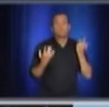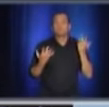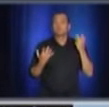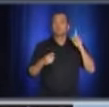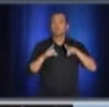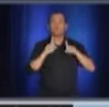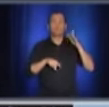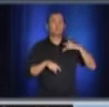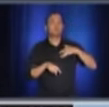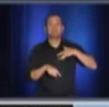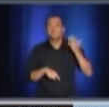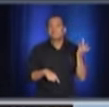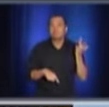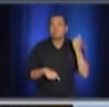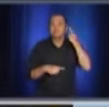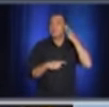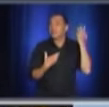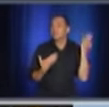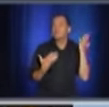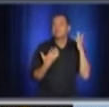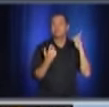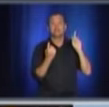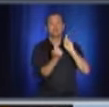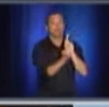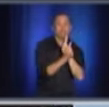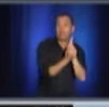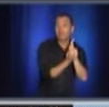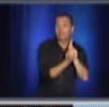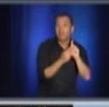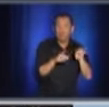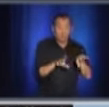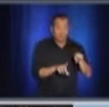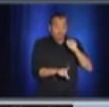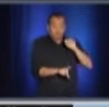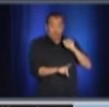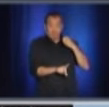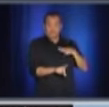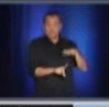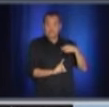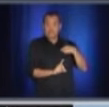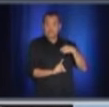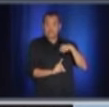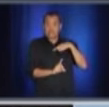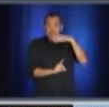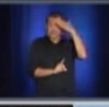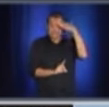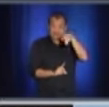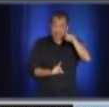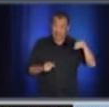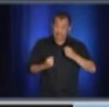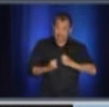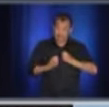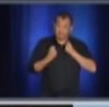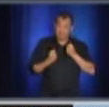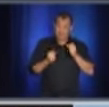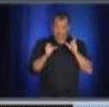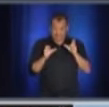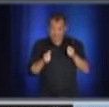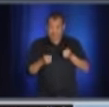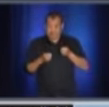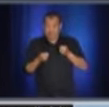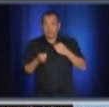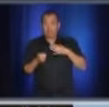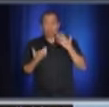inadvertance, on a pu contacter le virus, même si, on le voit, les gens font des efforts. Et je